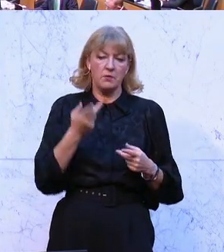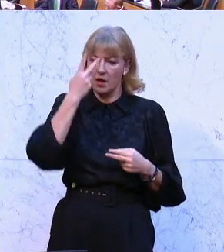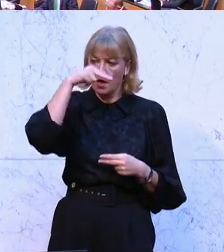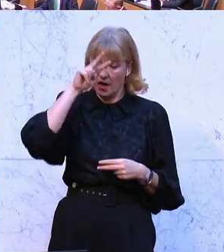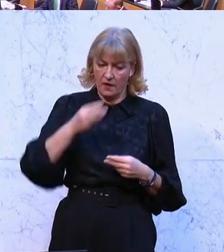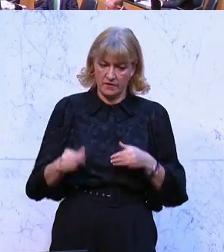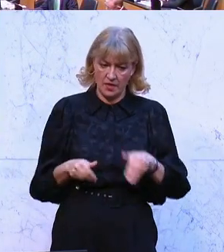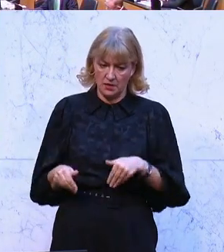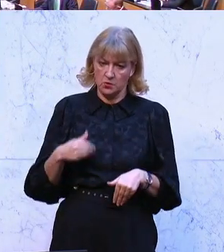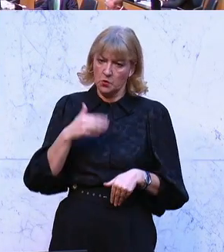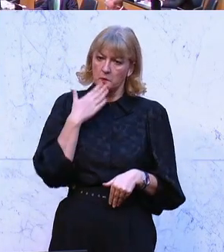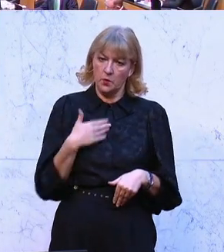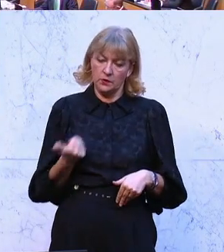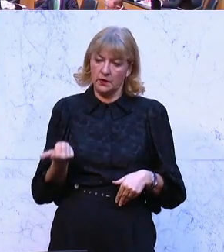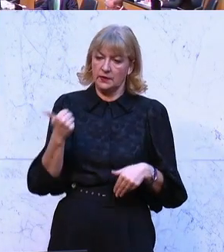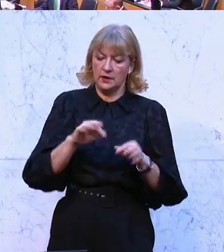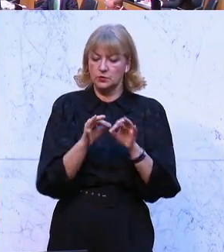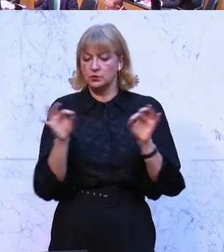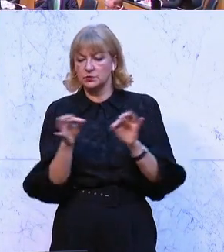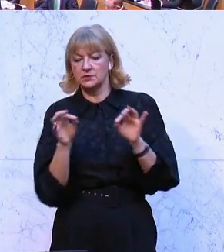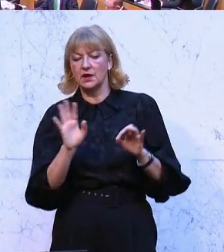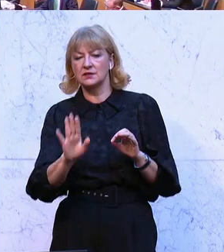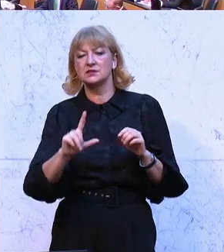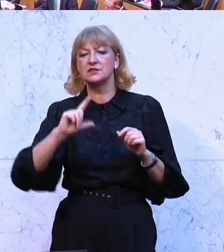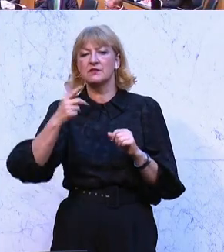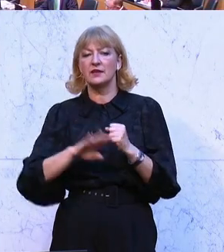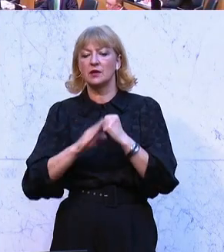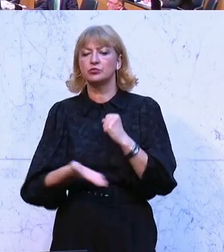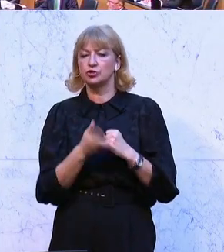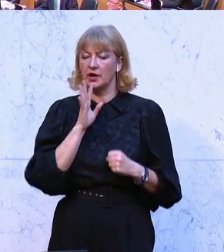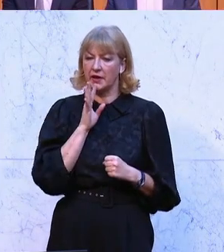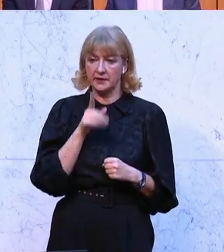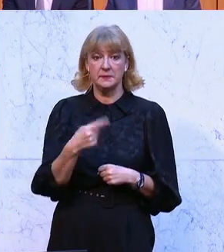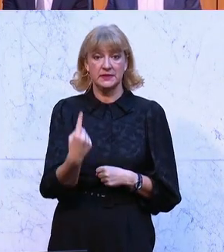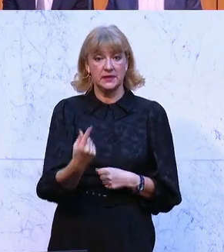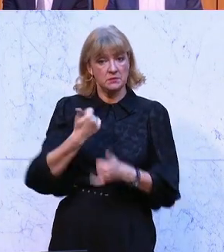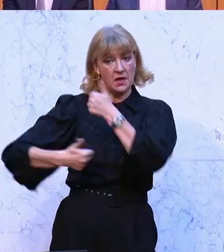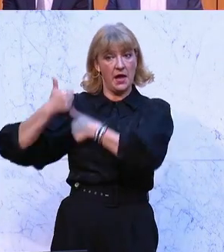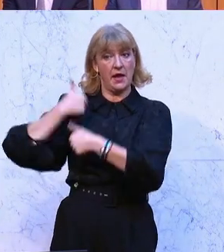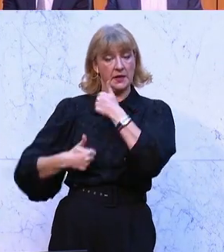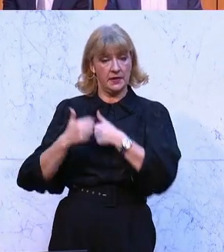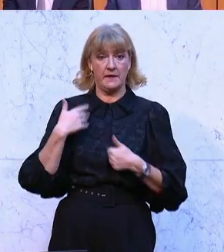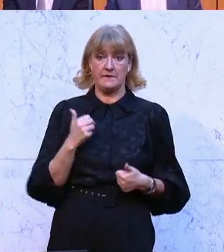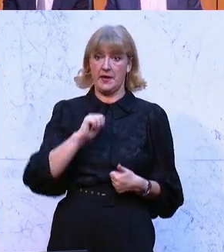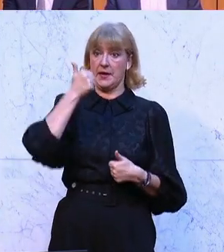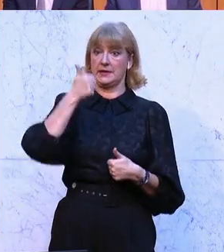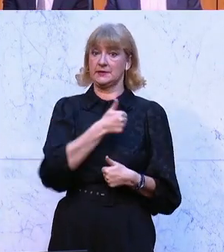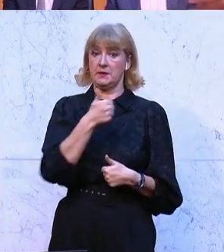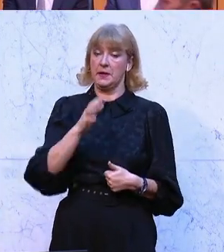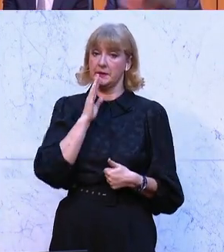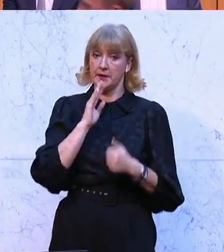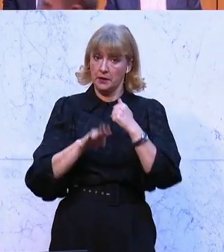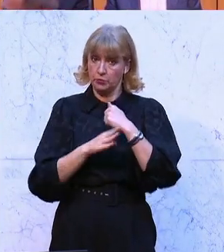sonstige Zeiten, das heißt Ausbildungszeiten oder andere Zeiten, die nicht unmittelbar mit der Ausübung des Berufs in